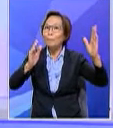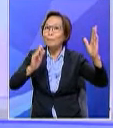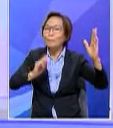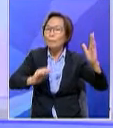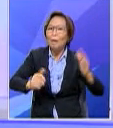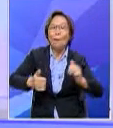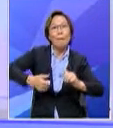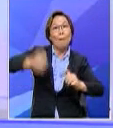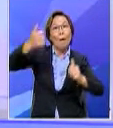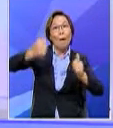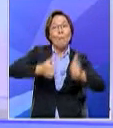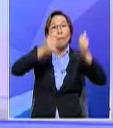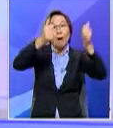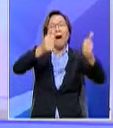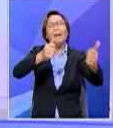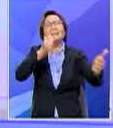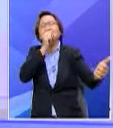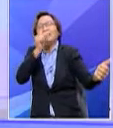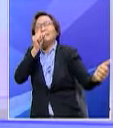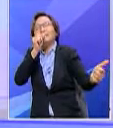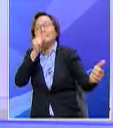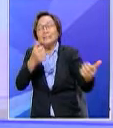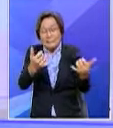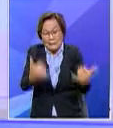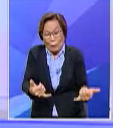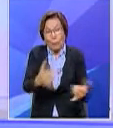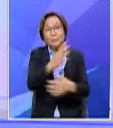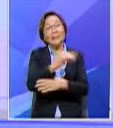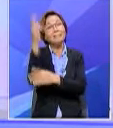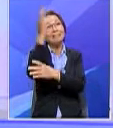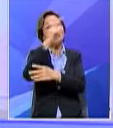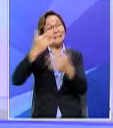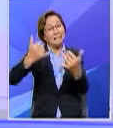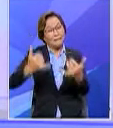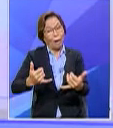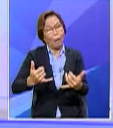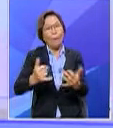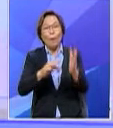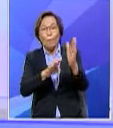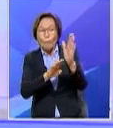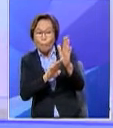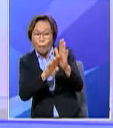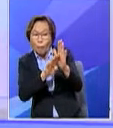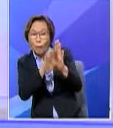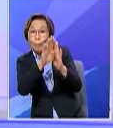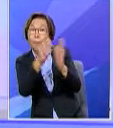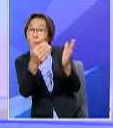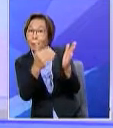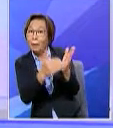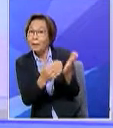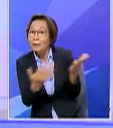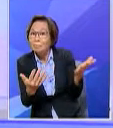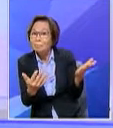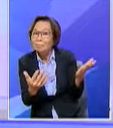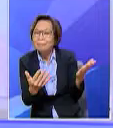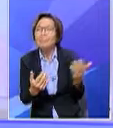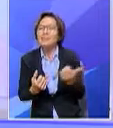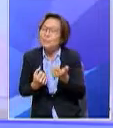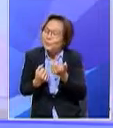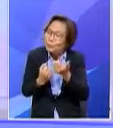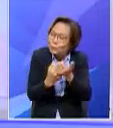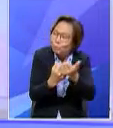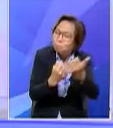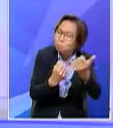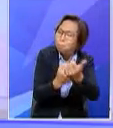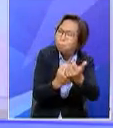nasyid kontemporari dan kerajaan ingin membangunkannya lagi memberikan dokongan